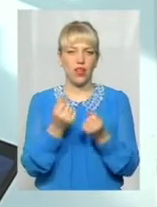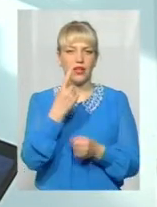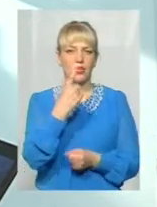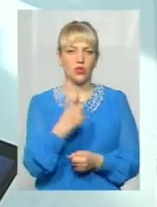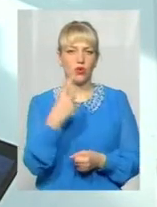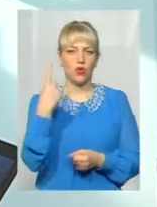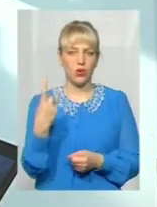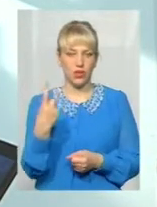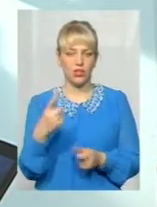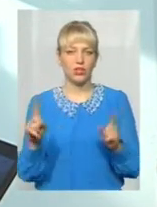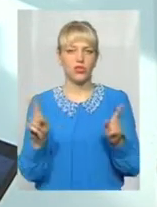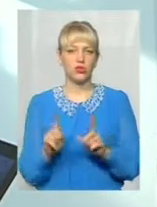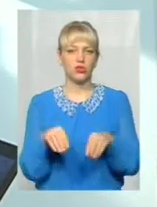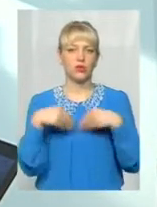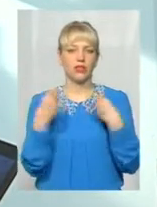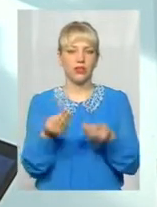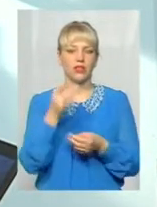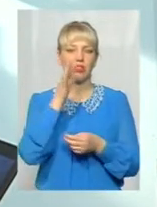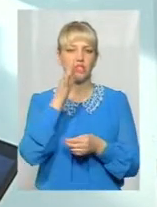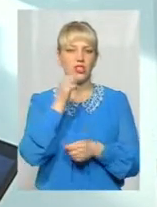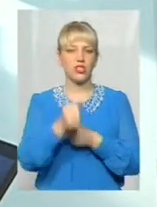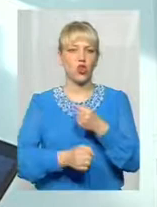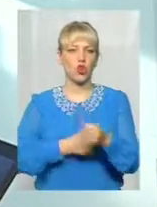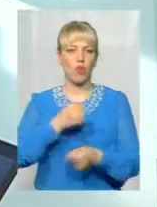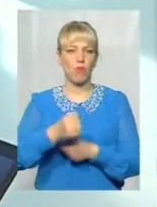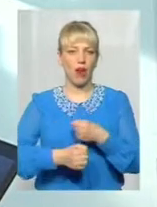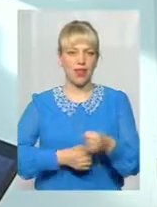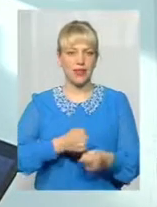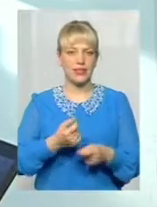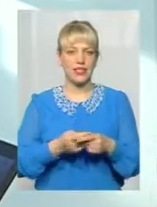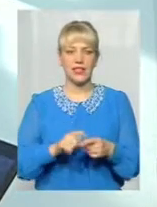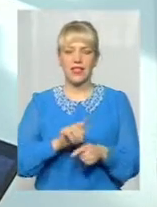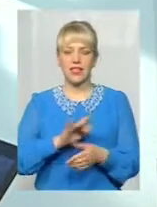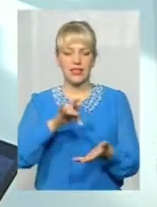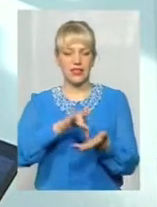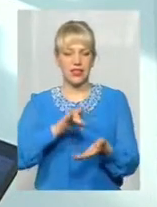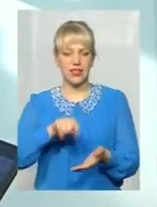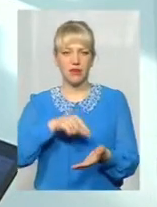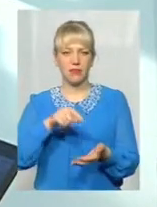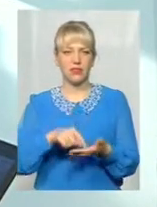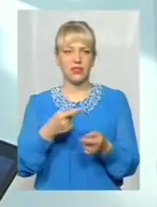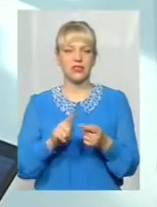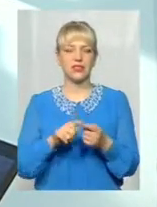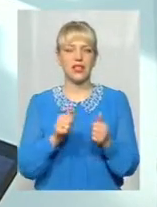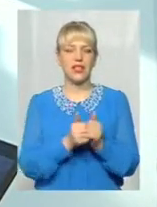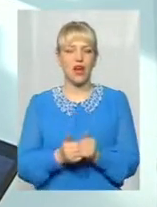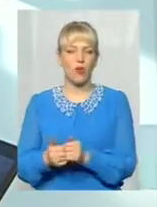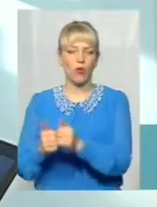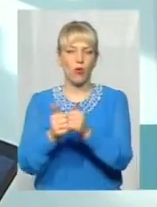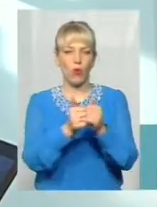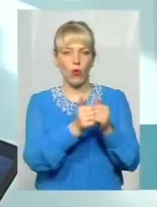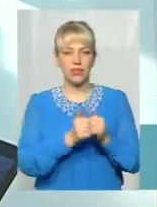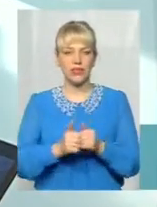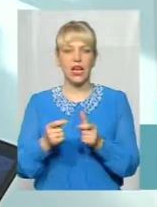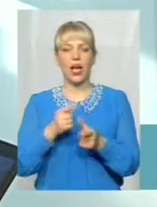того, щоб дати їм ще час добратися, тому що, як правило, це не в центрі міста, не в центрі селища, це, як правило, на околиці або і в районі, і